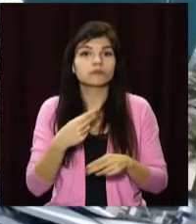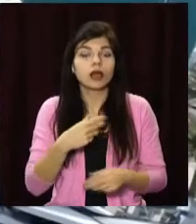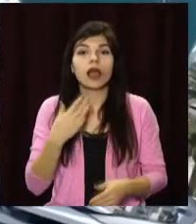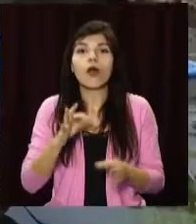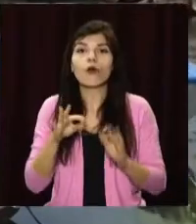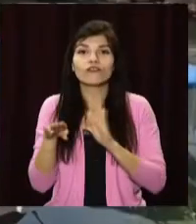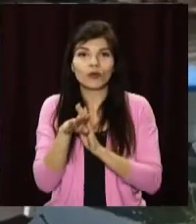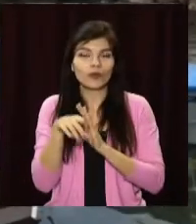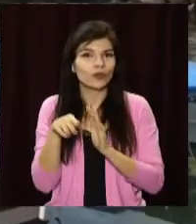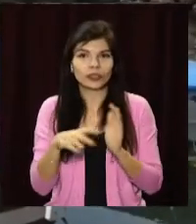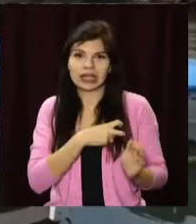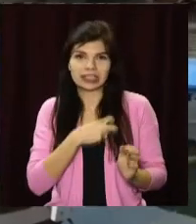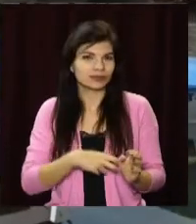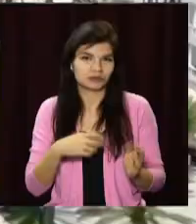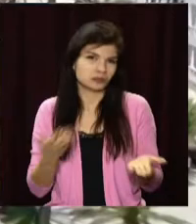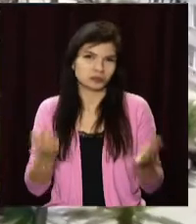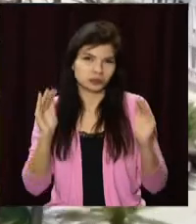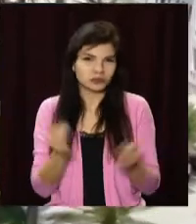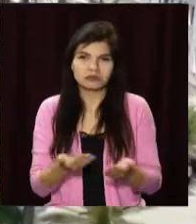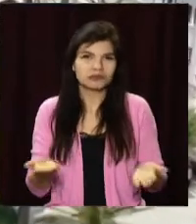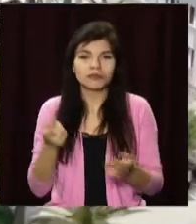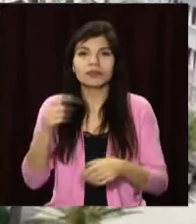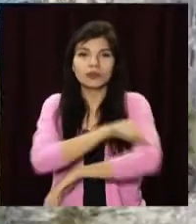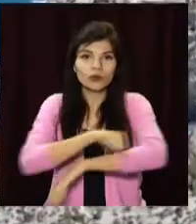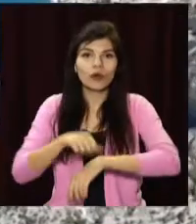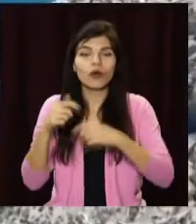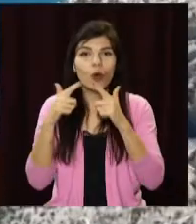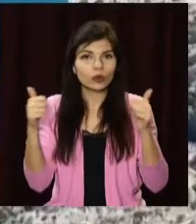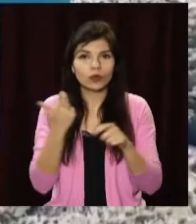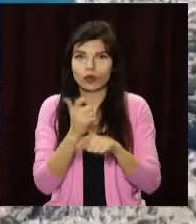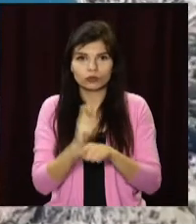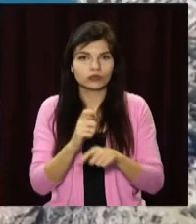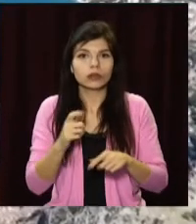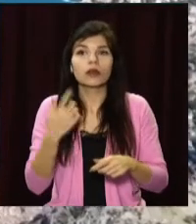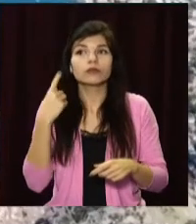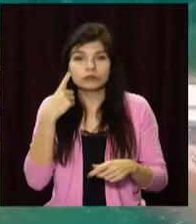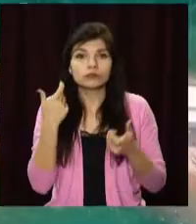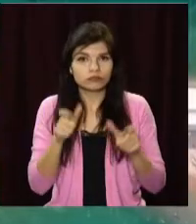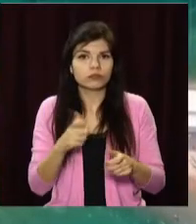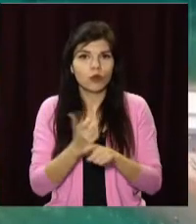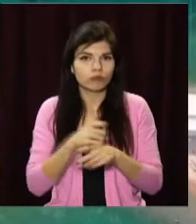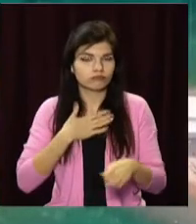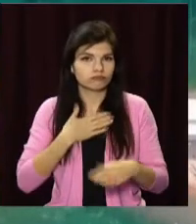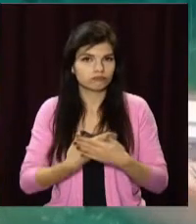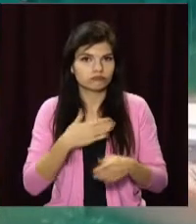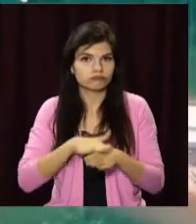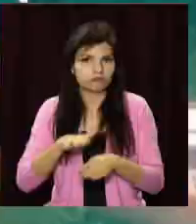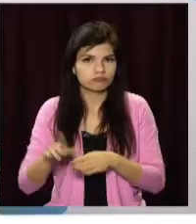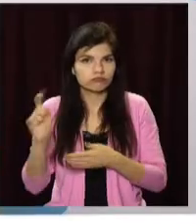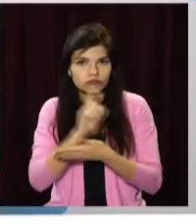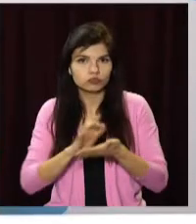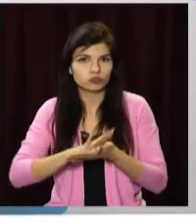повернуть. Щодо самої відпустки, то тут жодних ризиків. Зазвичай закордонні готелі відповідально підходять до карантинних обмежень.